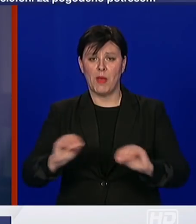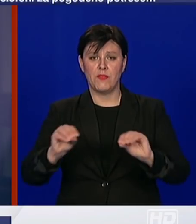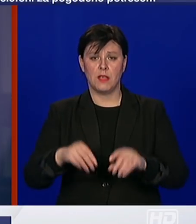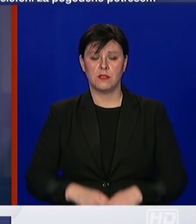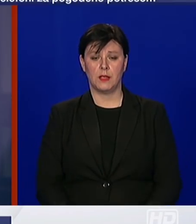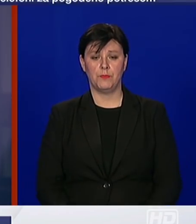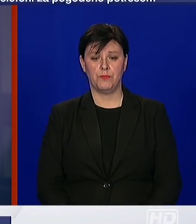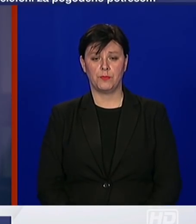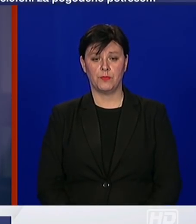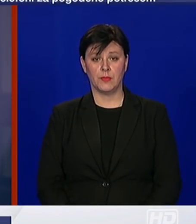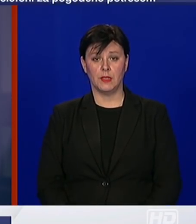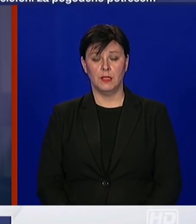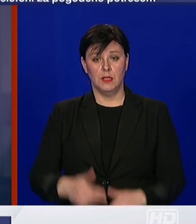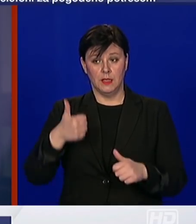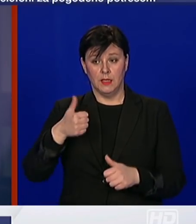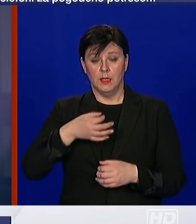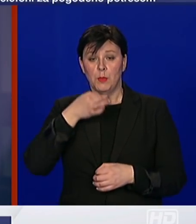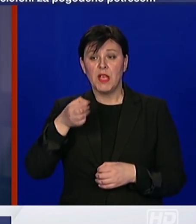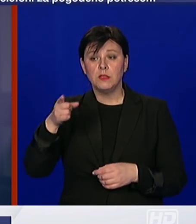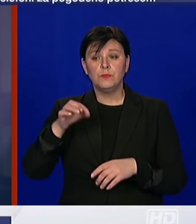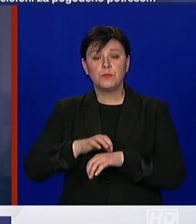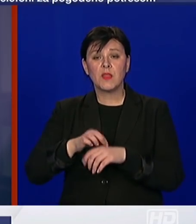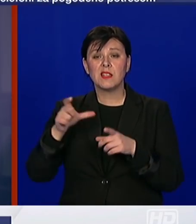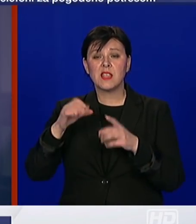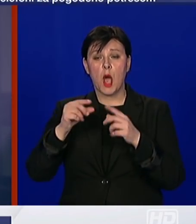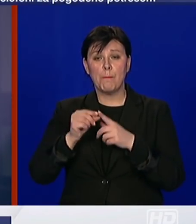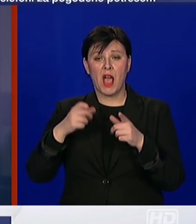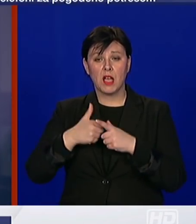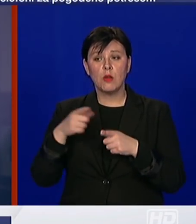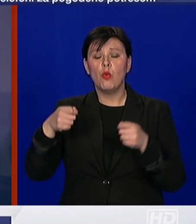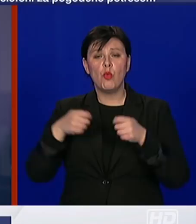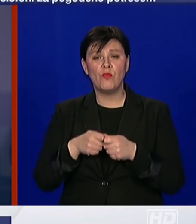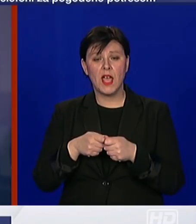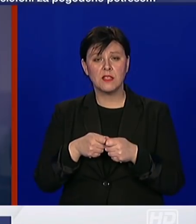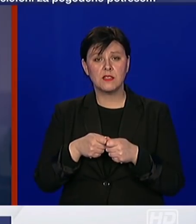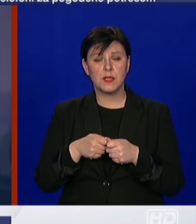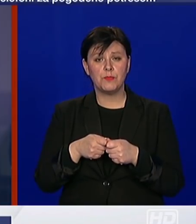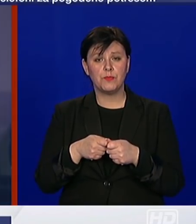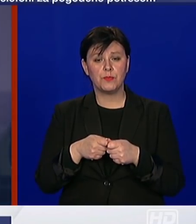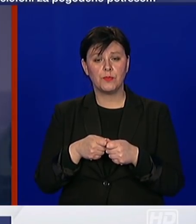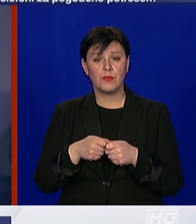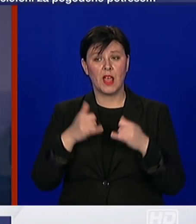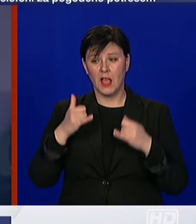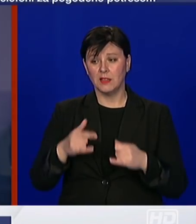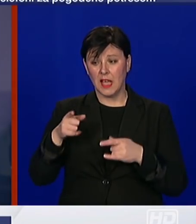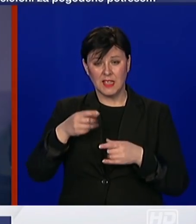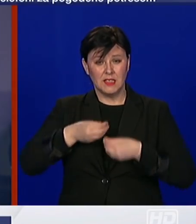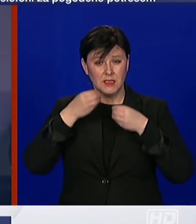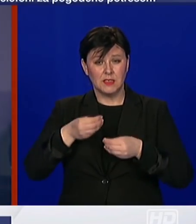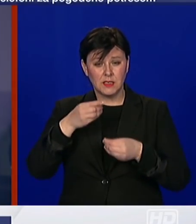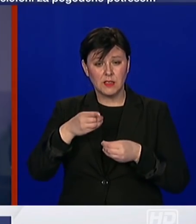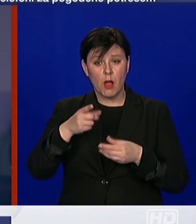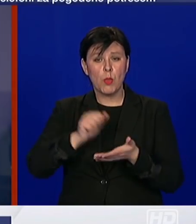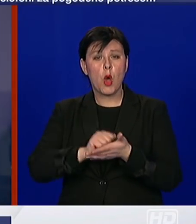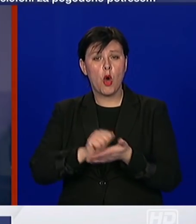Dobar dan, imam pitanje za docenta Capaka, također vezano za današnju izjavu koju ste dali za dnevne